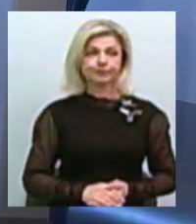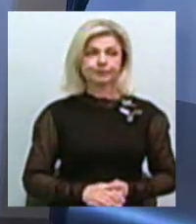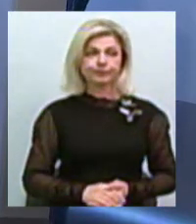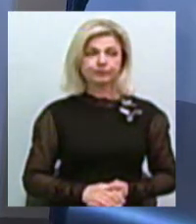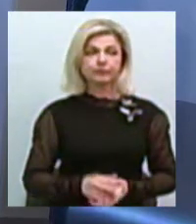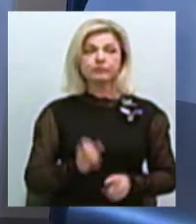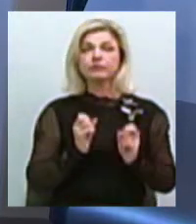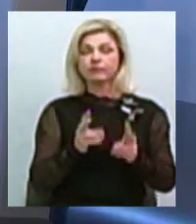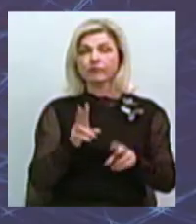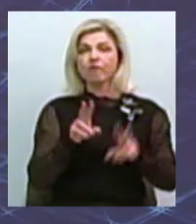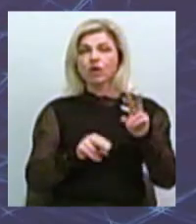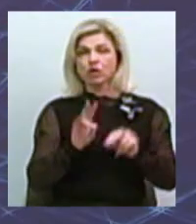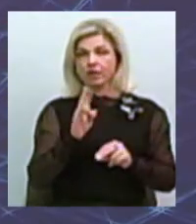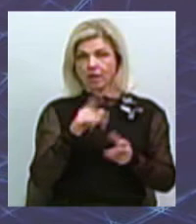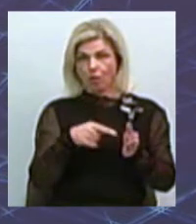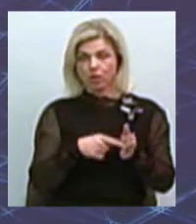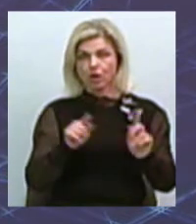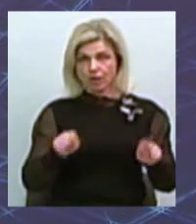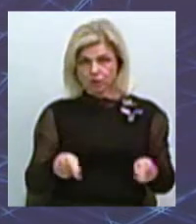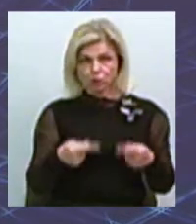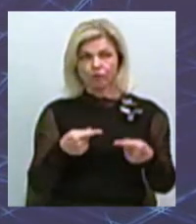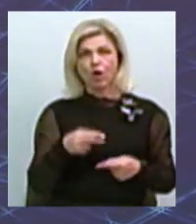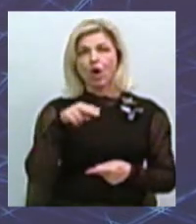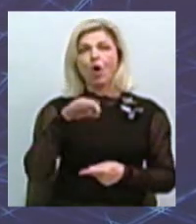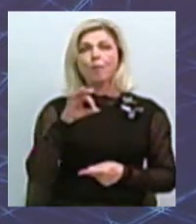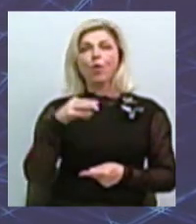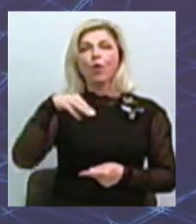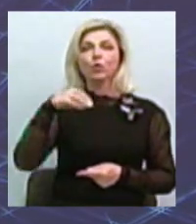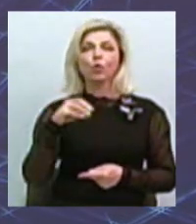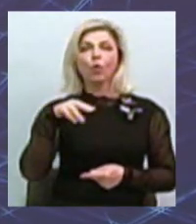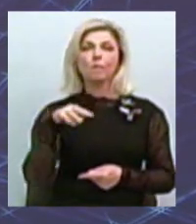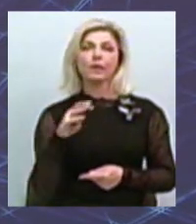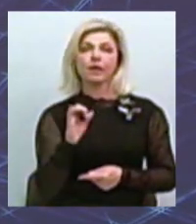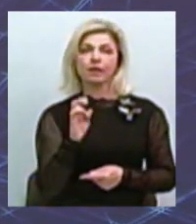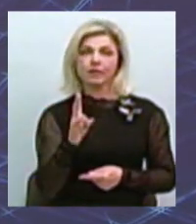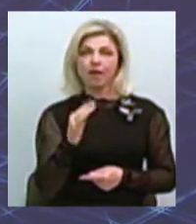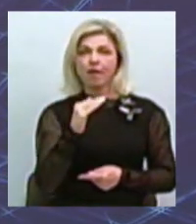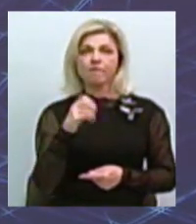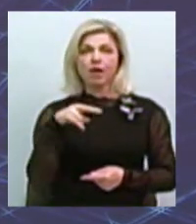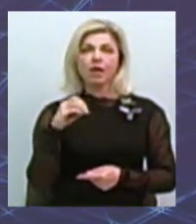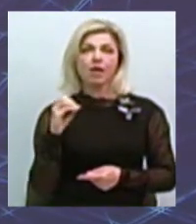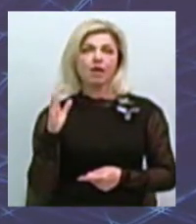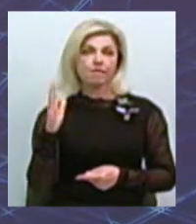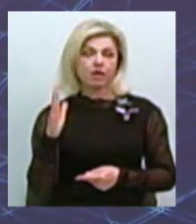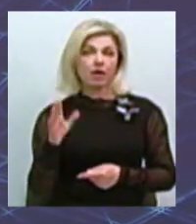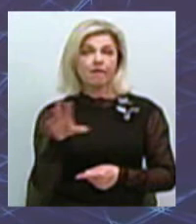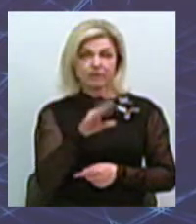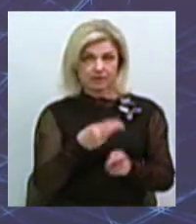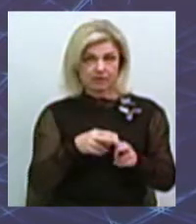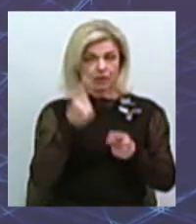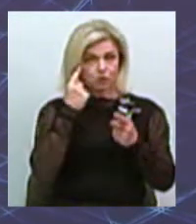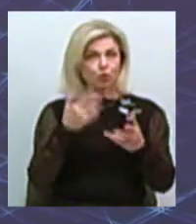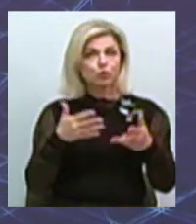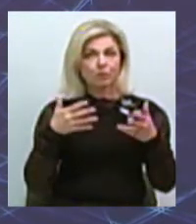як вважається, Миколаїв засновано, да? Потьомкін, Фалеєв і так далі. Вірфь на Інгулі. Все це зрозуміло,